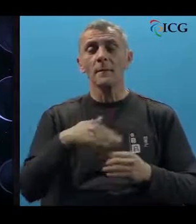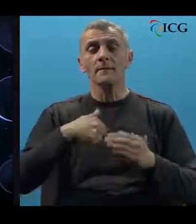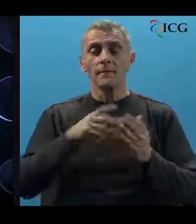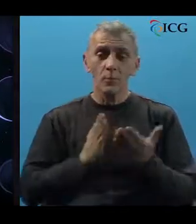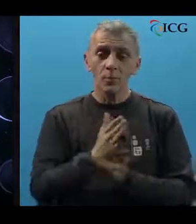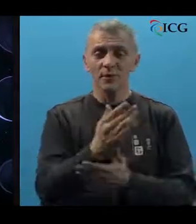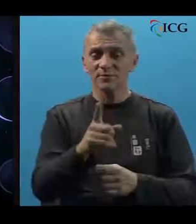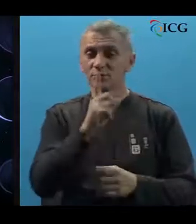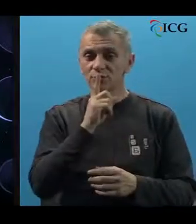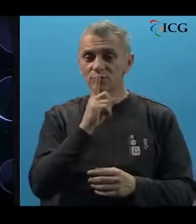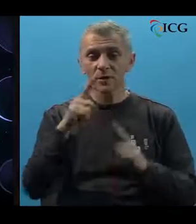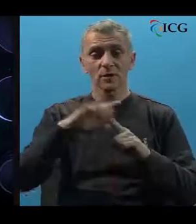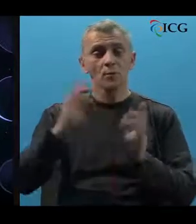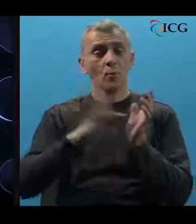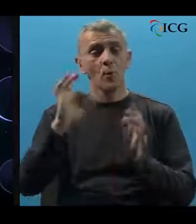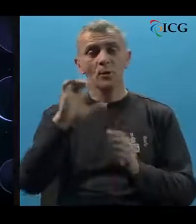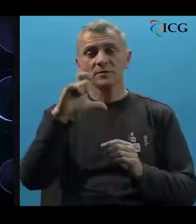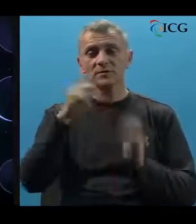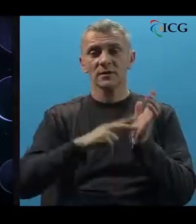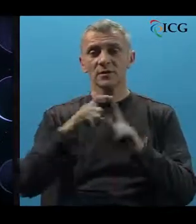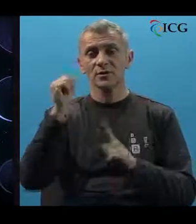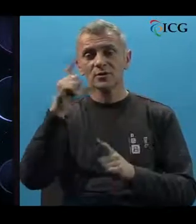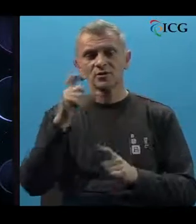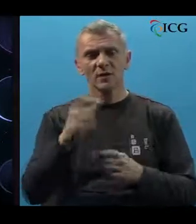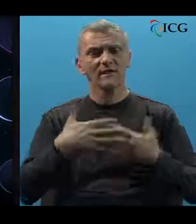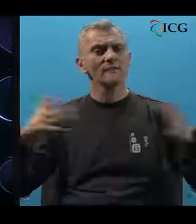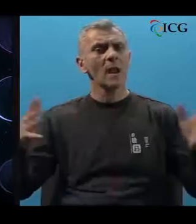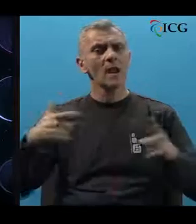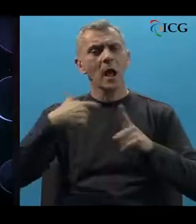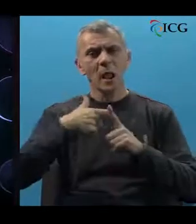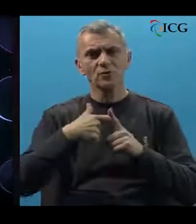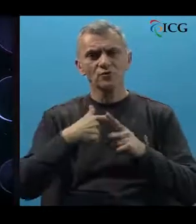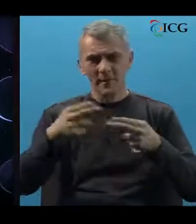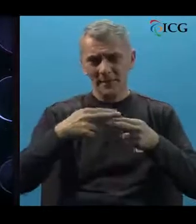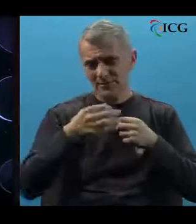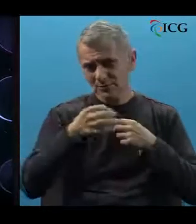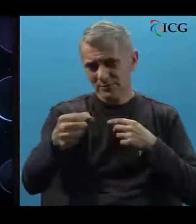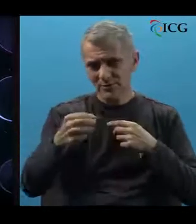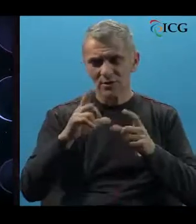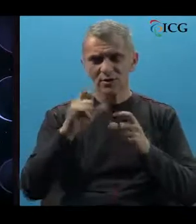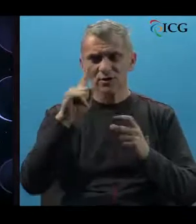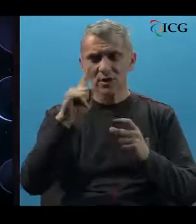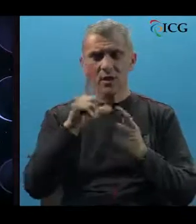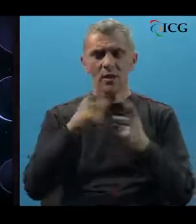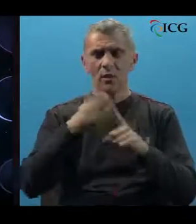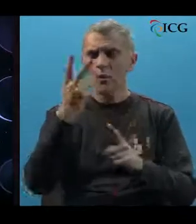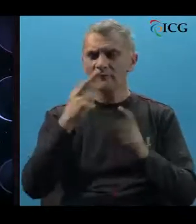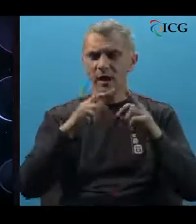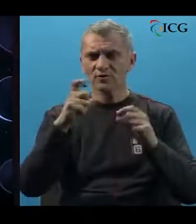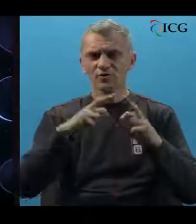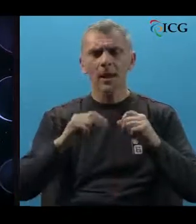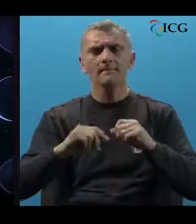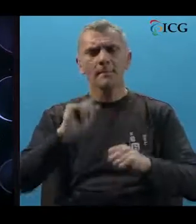nadilaze tišinu. Tomo Cindrić iz Veliko Kladuškog prigradskog naselja Šiljkovača